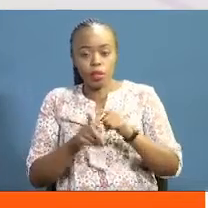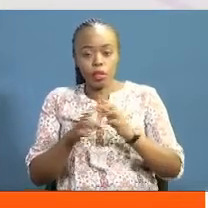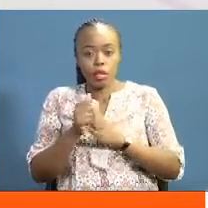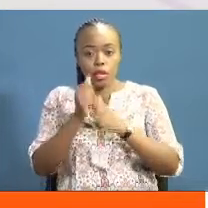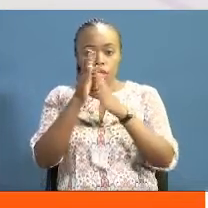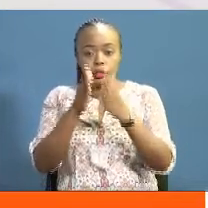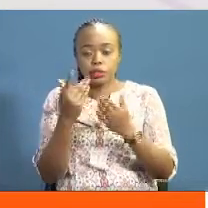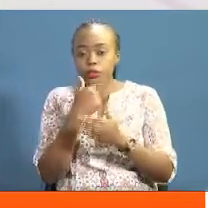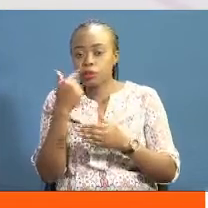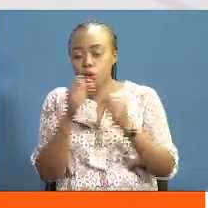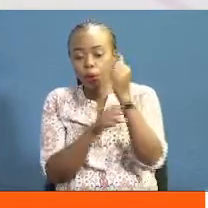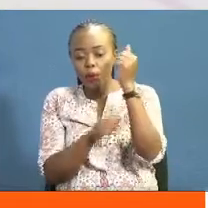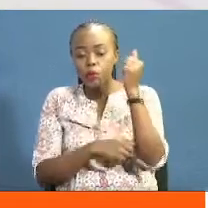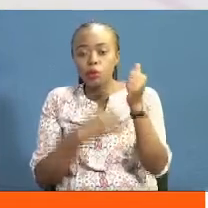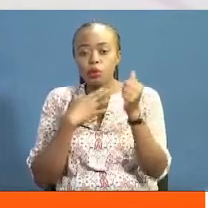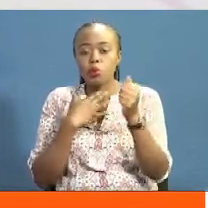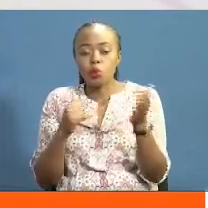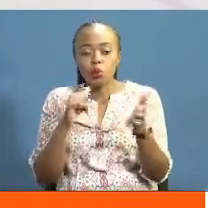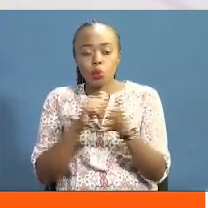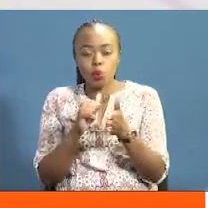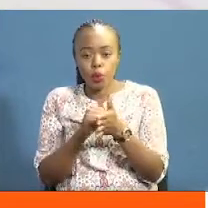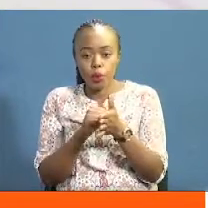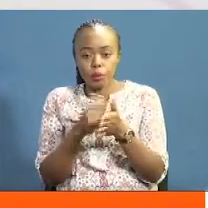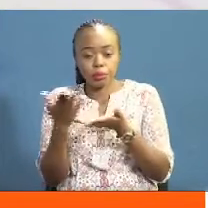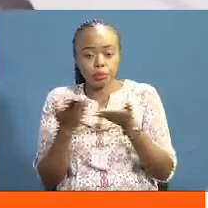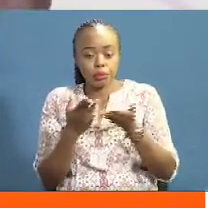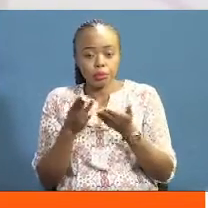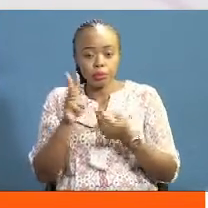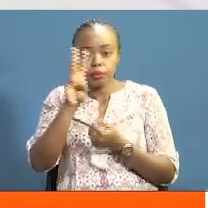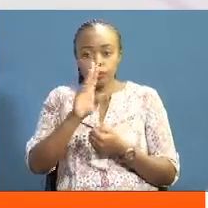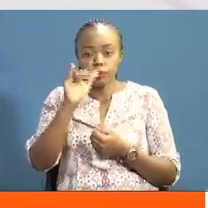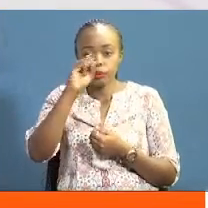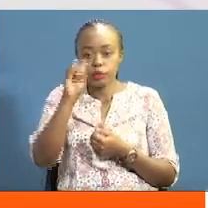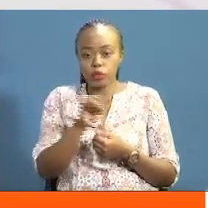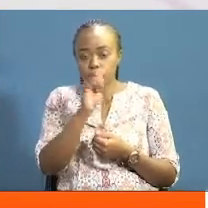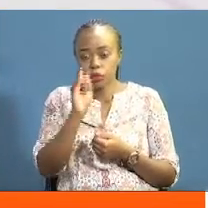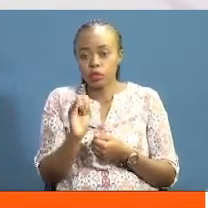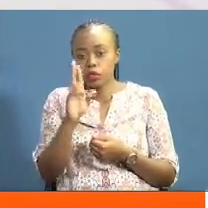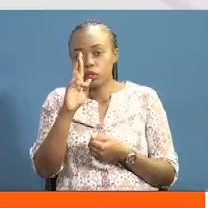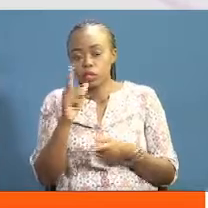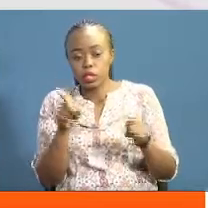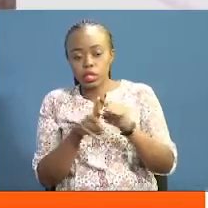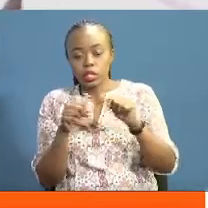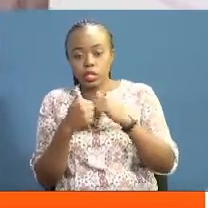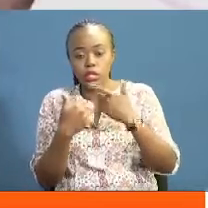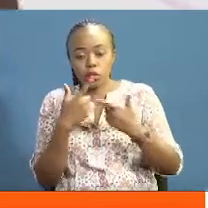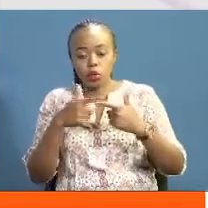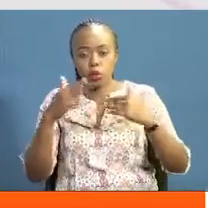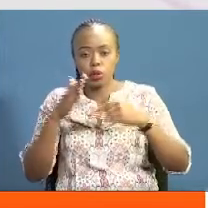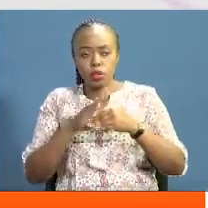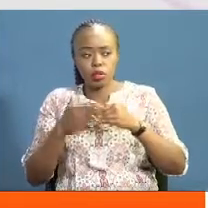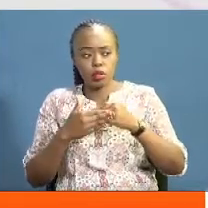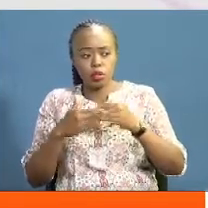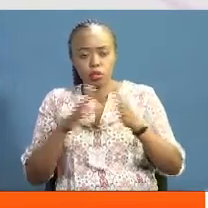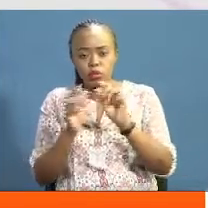ambao tu miungana, tunataka kuwa wajia, tu launch, tunaguretile chama chisichama ili